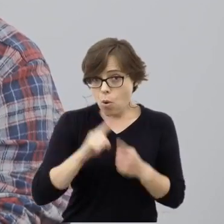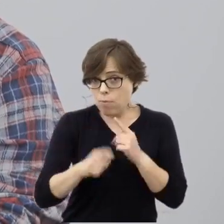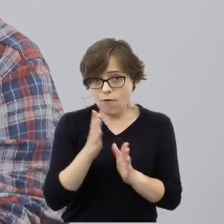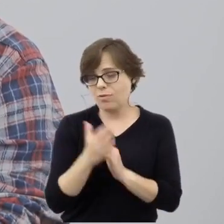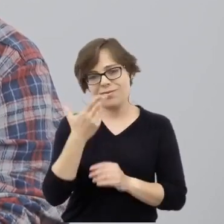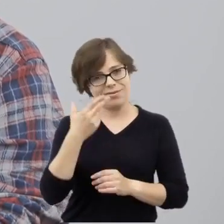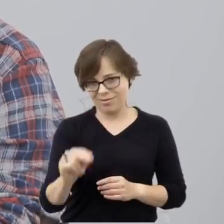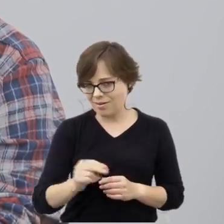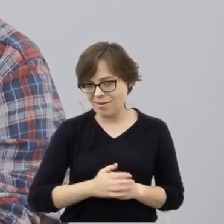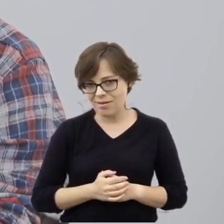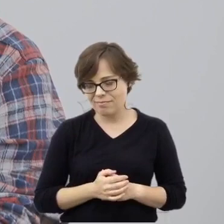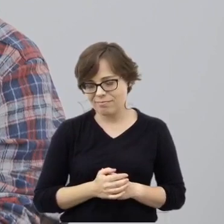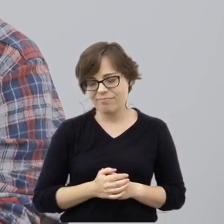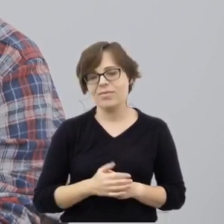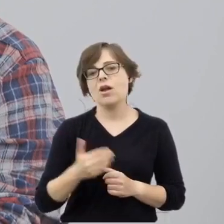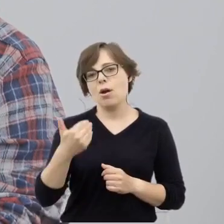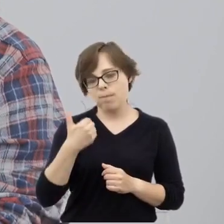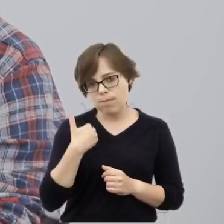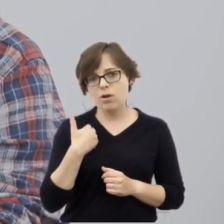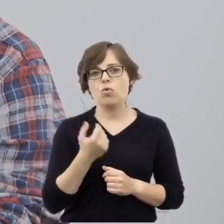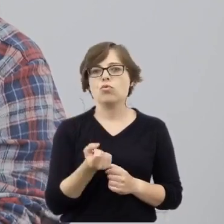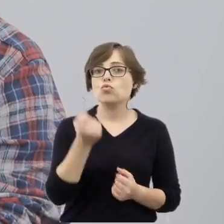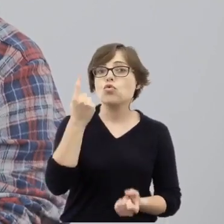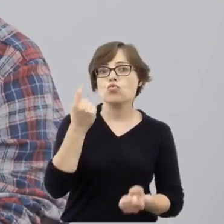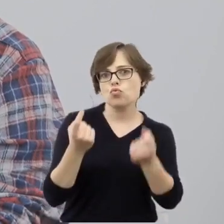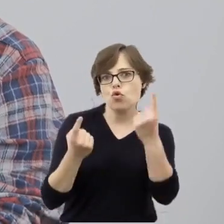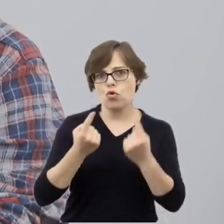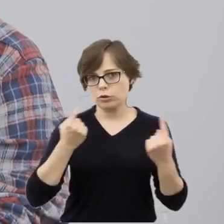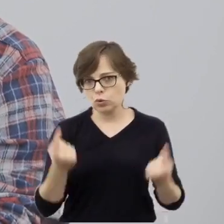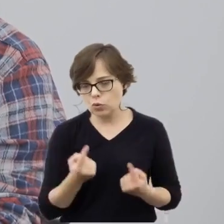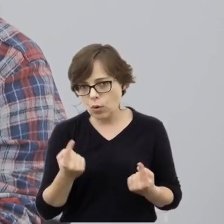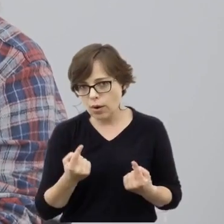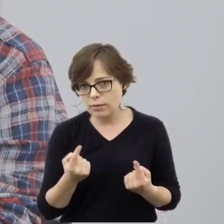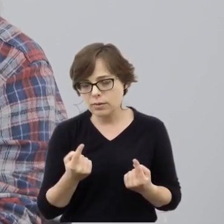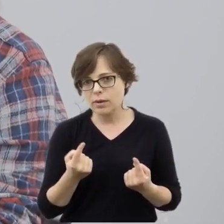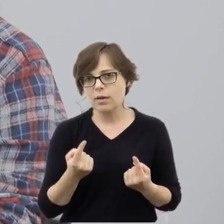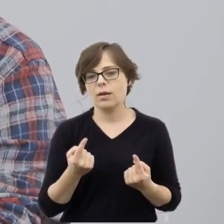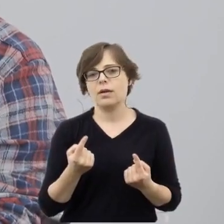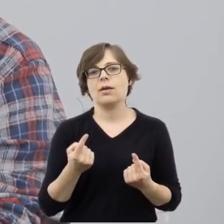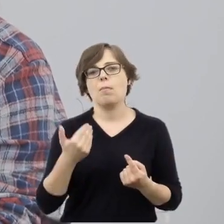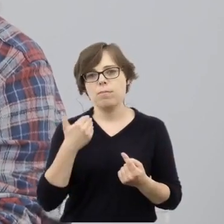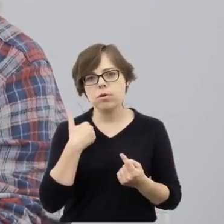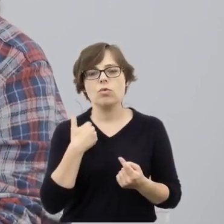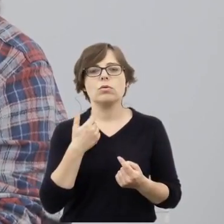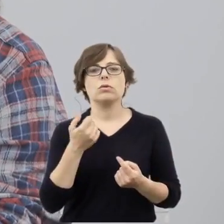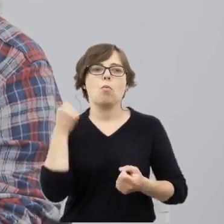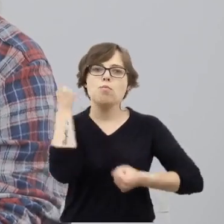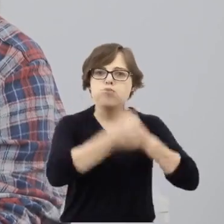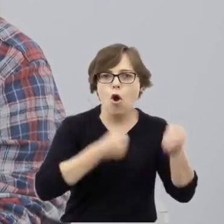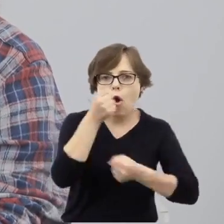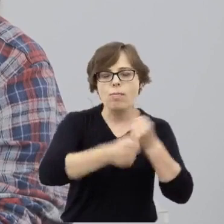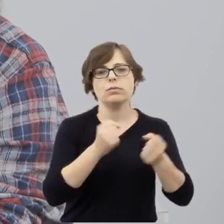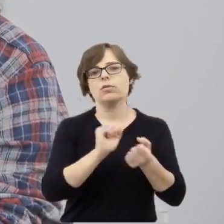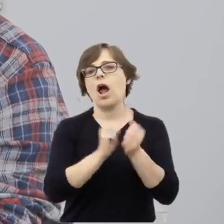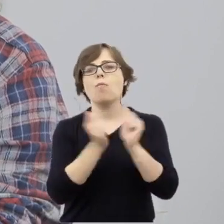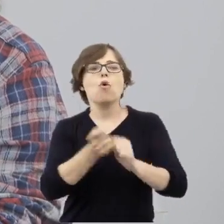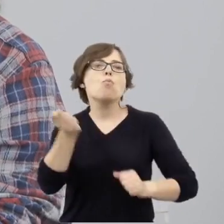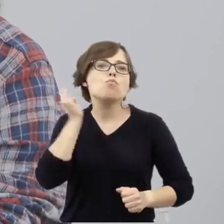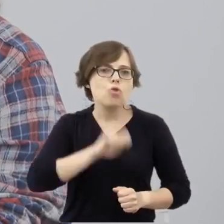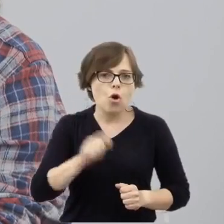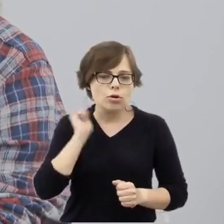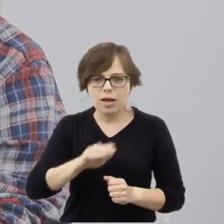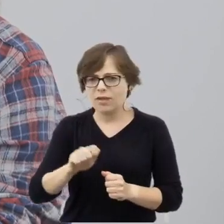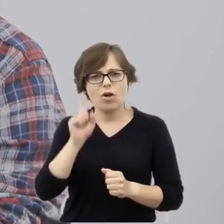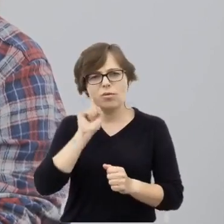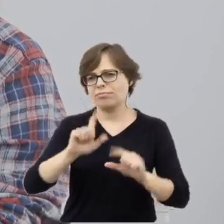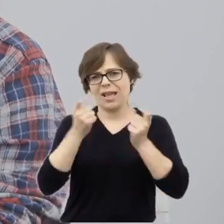wojnie. Poza zdarzeniami jednostkowymi i morderstwami czy pobiciami, które zdarzały się na terenie właściwie